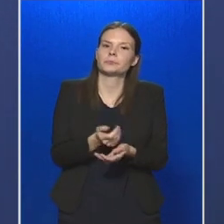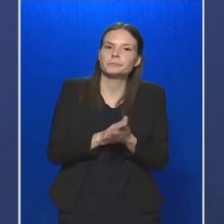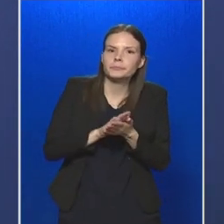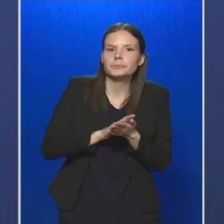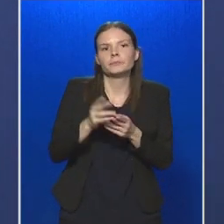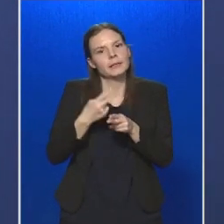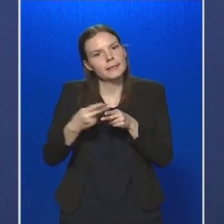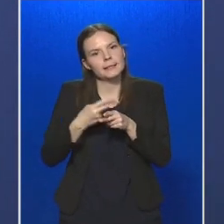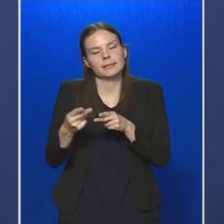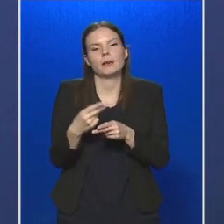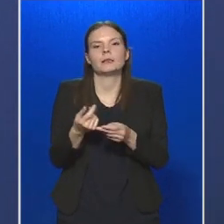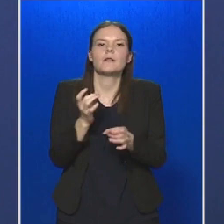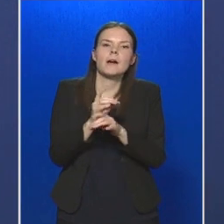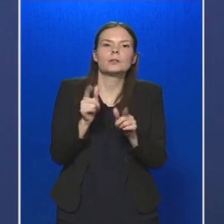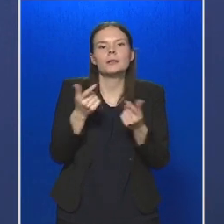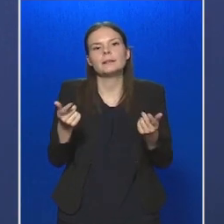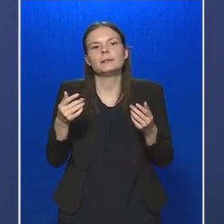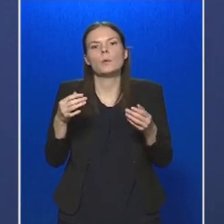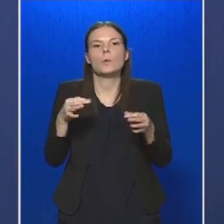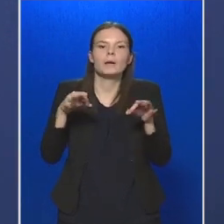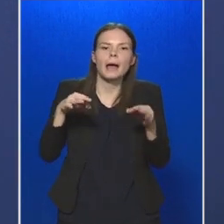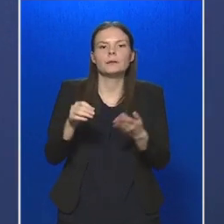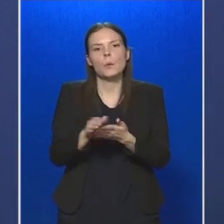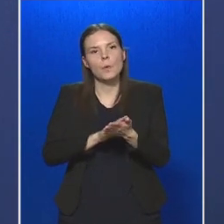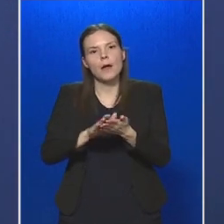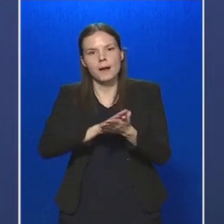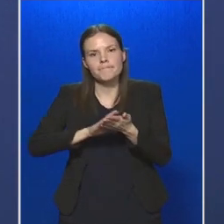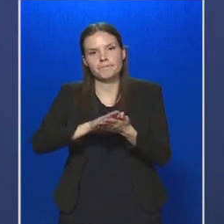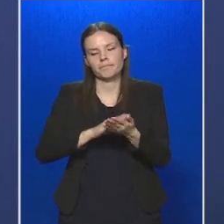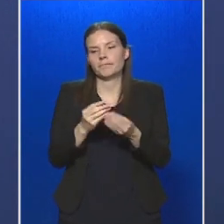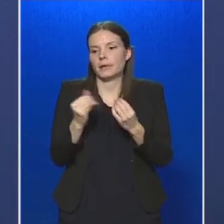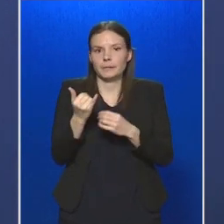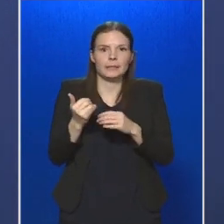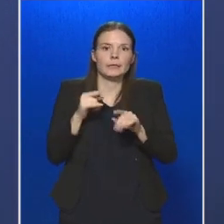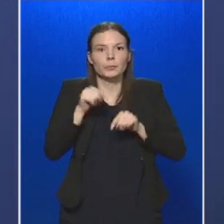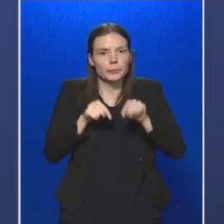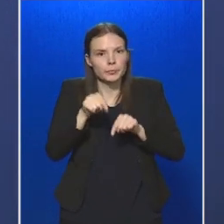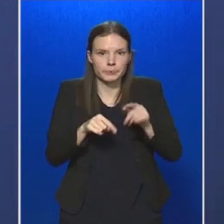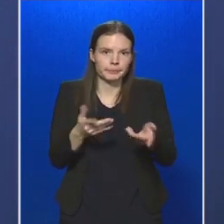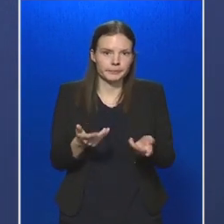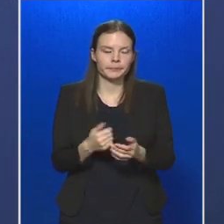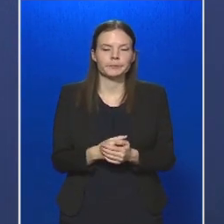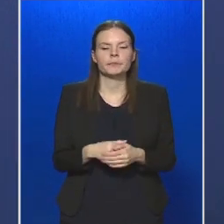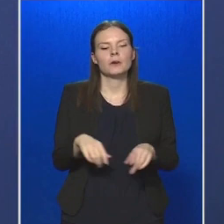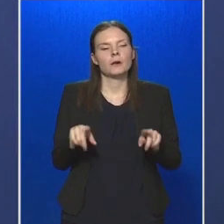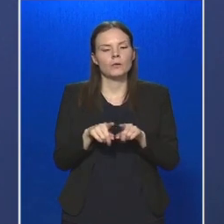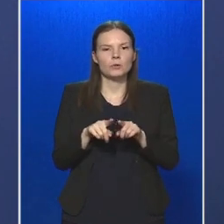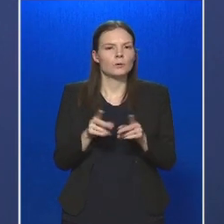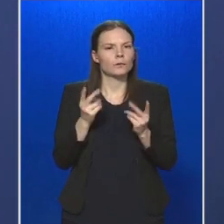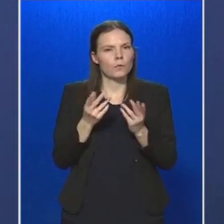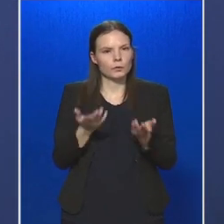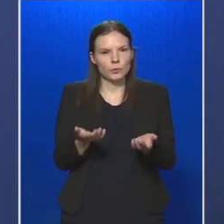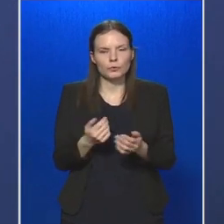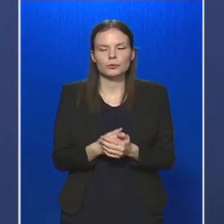egy fertőtlenítő kendővel áttörölni, hiszen ezekhez folyamatosan hozzáérünk. Ugyancsak nagyon fontos,